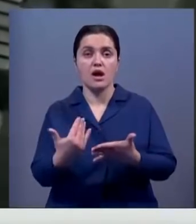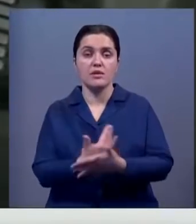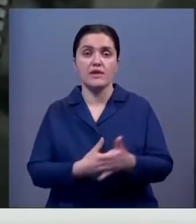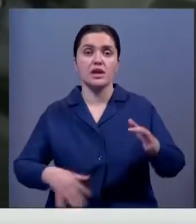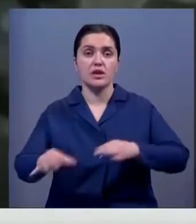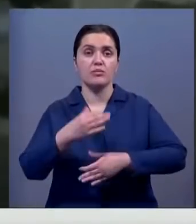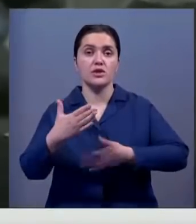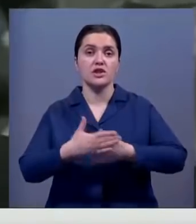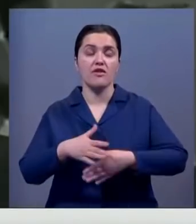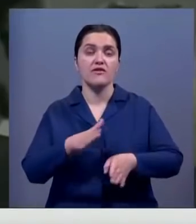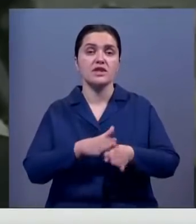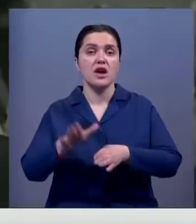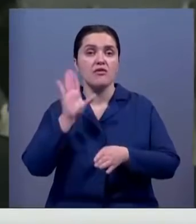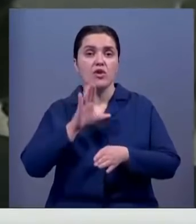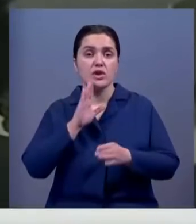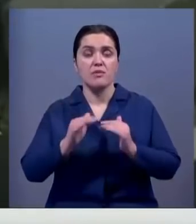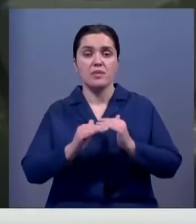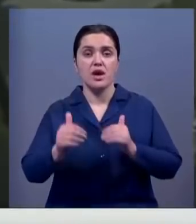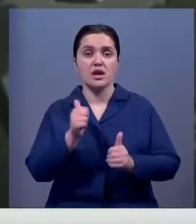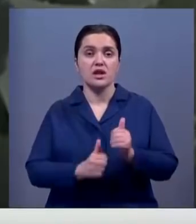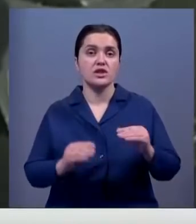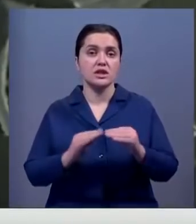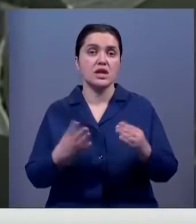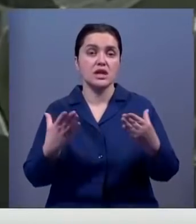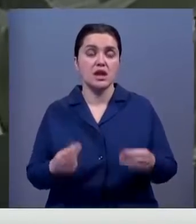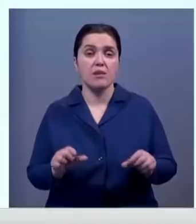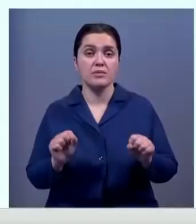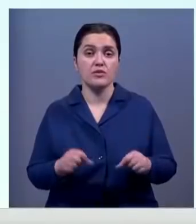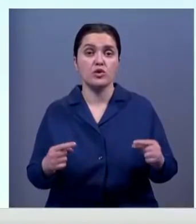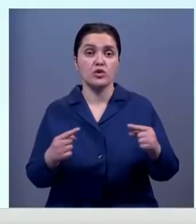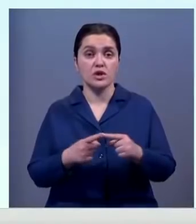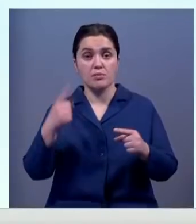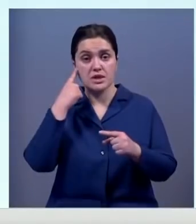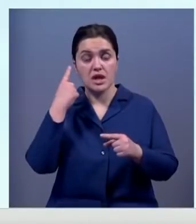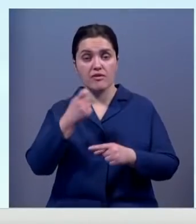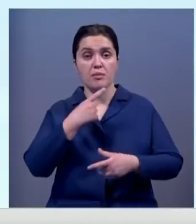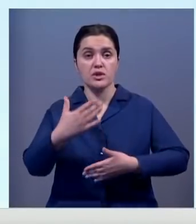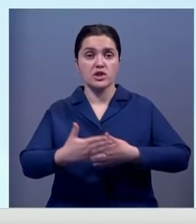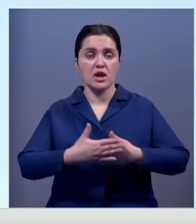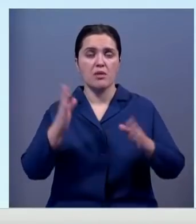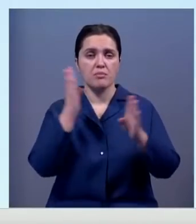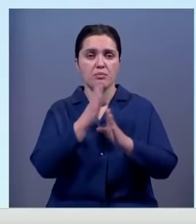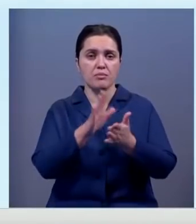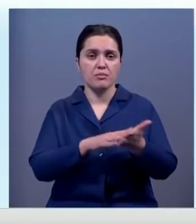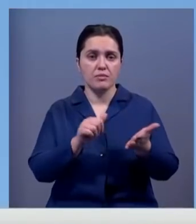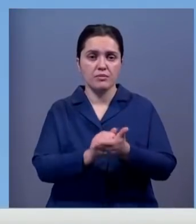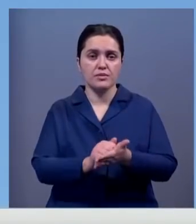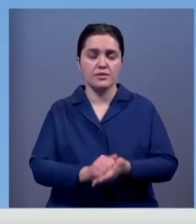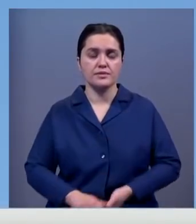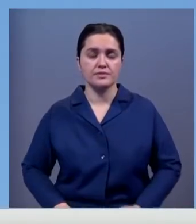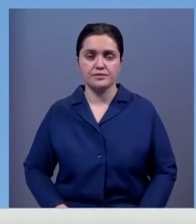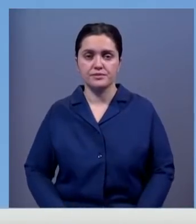обновлять карту почти всей водной поверхности каждые 10 дней. Это позволит точнее предсказывать приближение штормов и